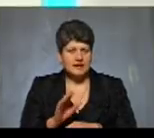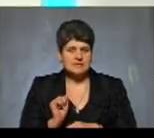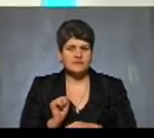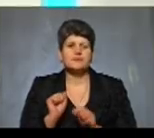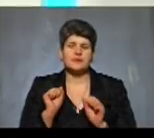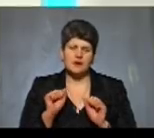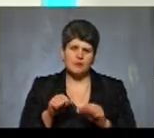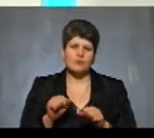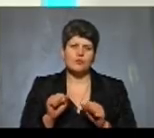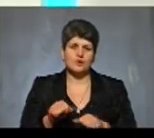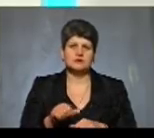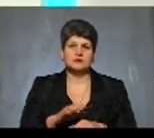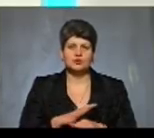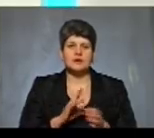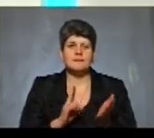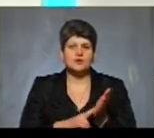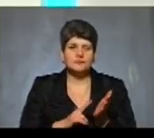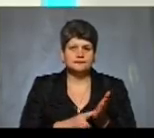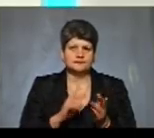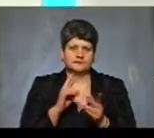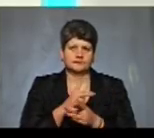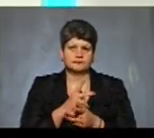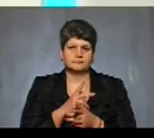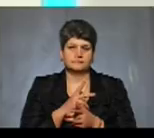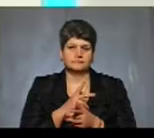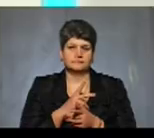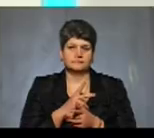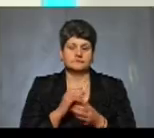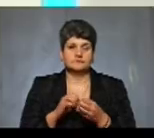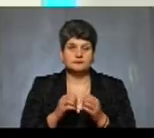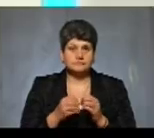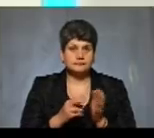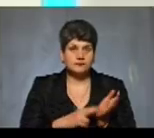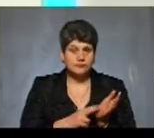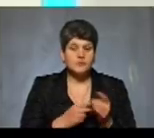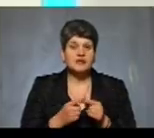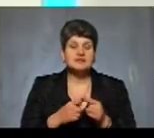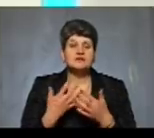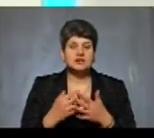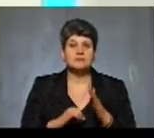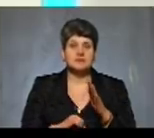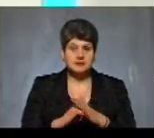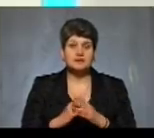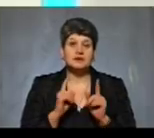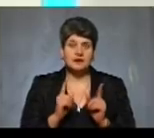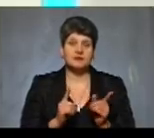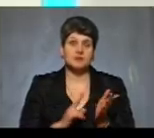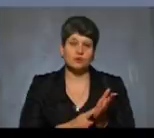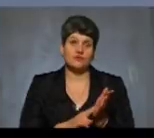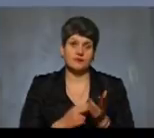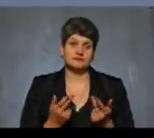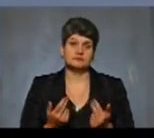бути і маркування. Тобто, якщо вже якісь проблеми в маркуванні, так, це вже є підстава. Маркування навіть? Так, навіть маркування.